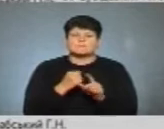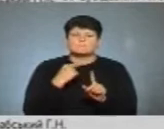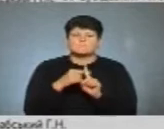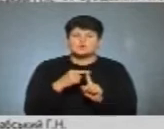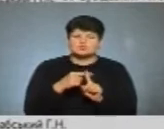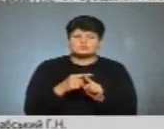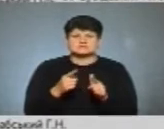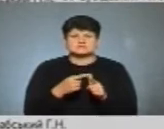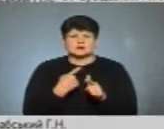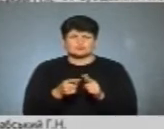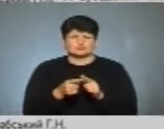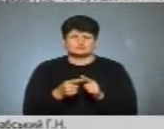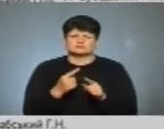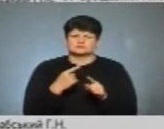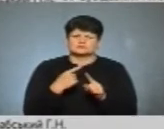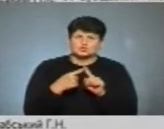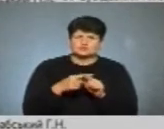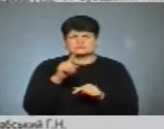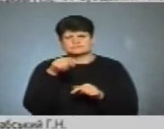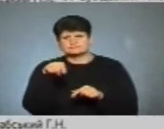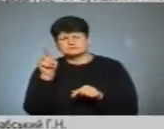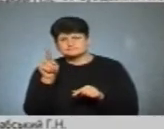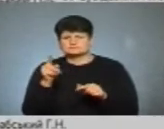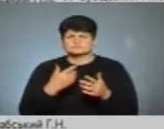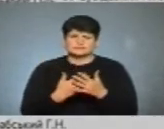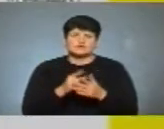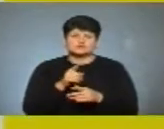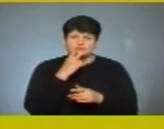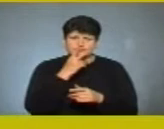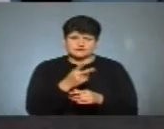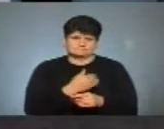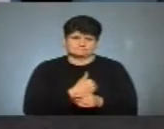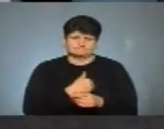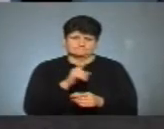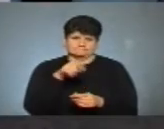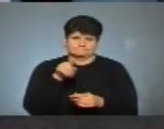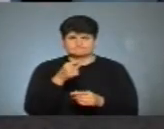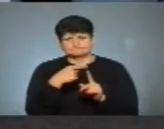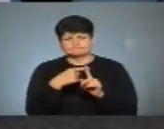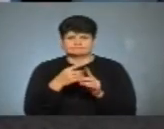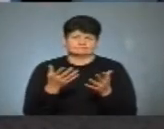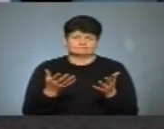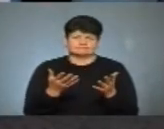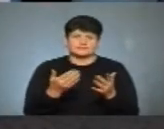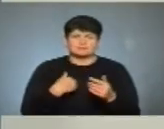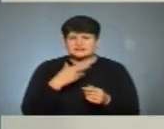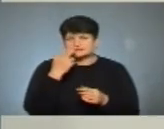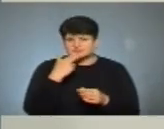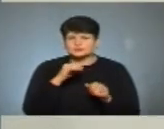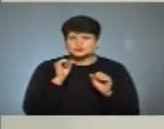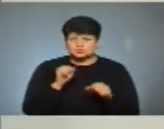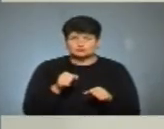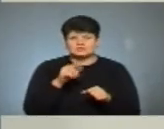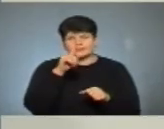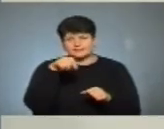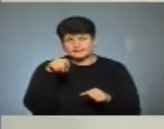або іншу позначку. Тобто, інша позначка, яка засвідчує волевиявлення. Тобто, ми десь звикли, що можна ставити і